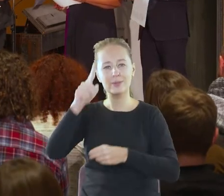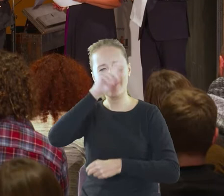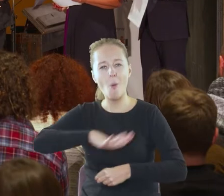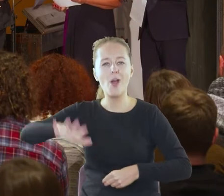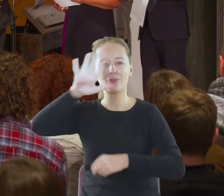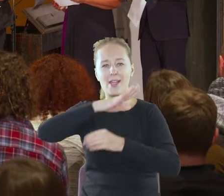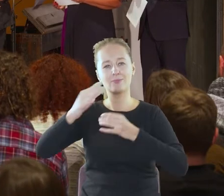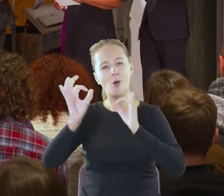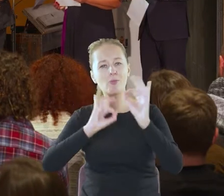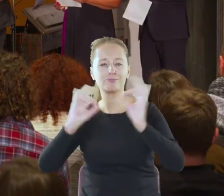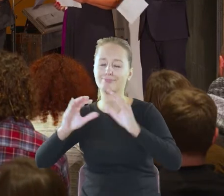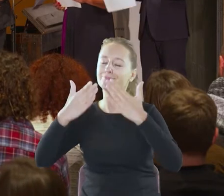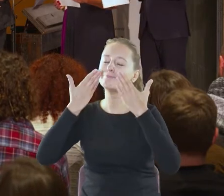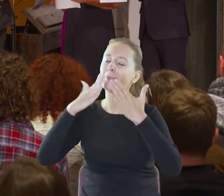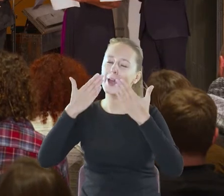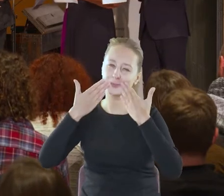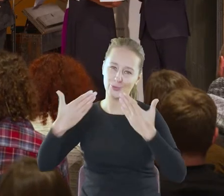za co bardzo dziękujemy.